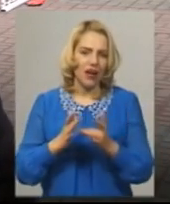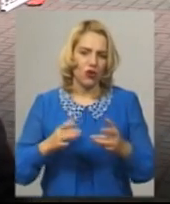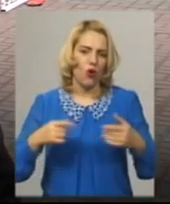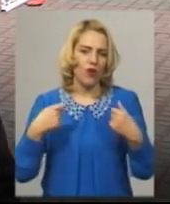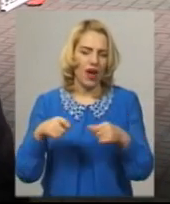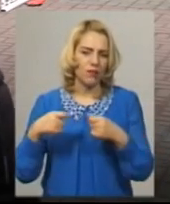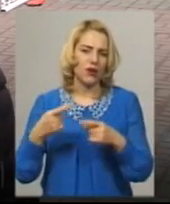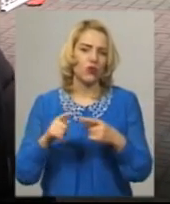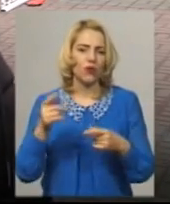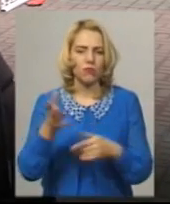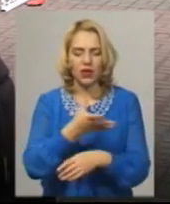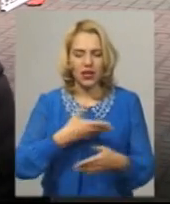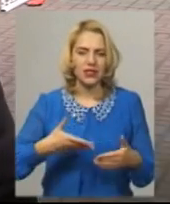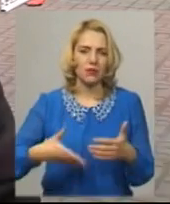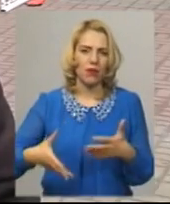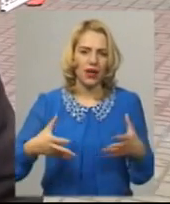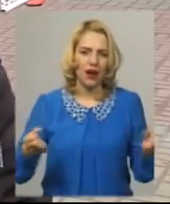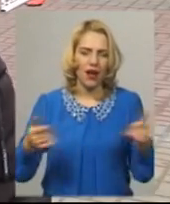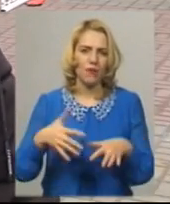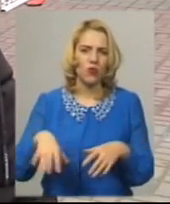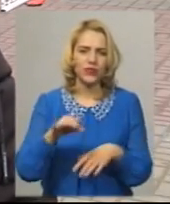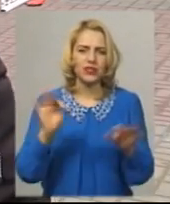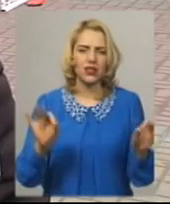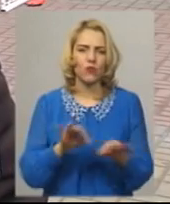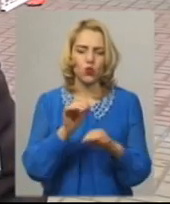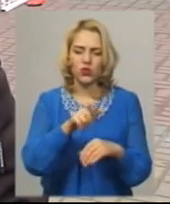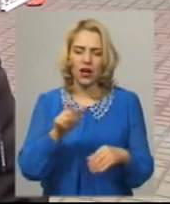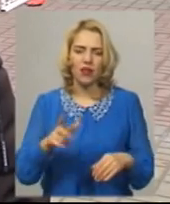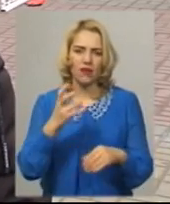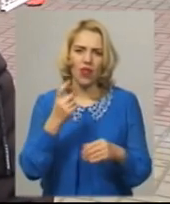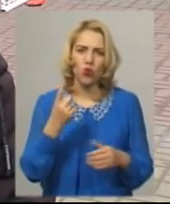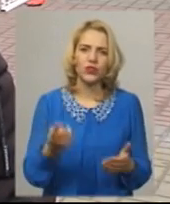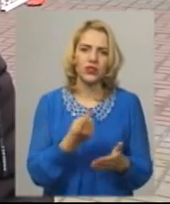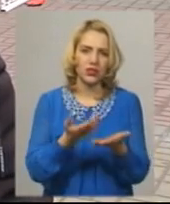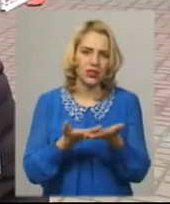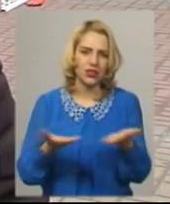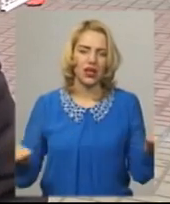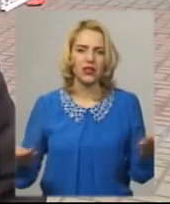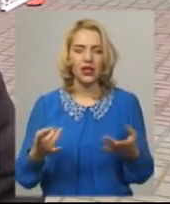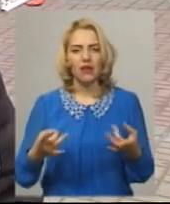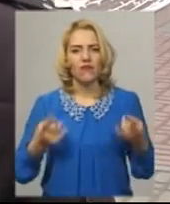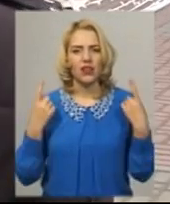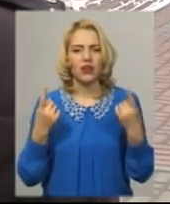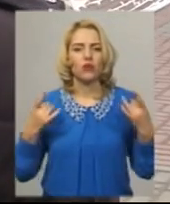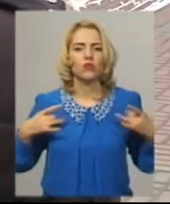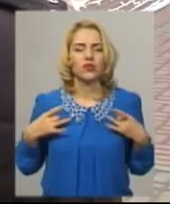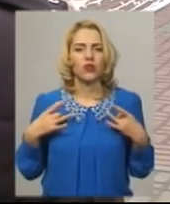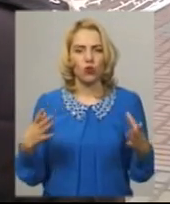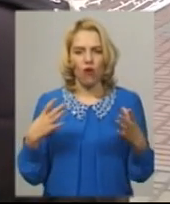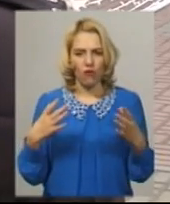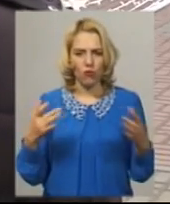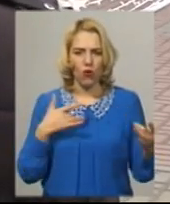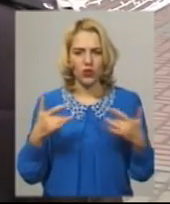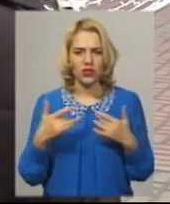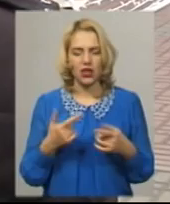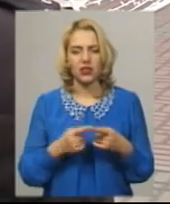засвідчення вогнів головної ялинки, ми збираємо усіх хмельницьких музикантів на одній сцені в такому великому святковому концерті.